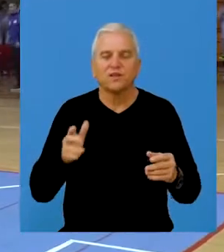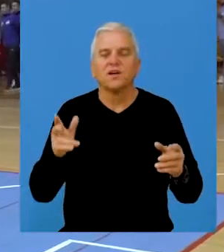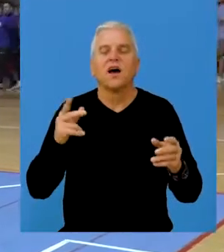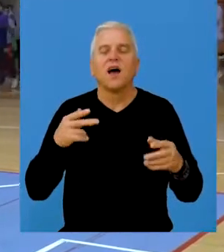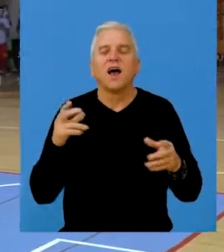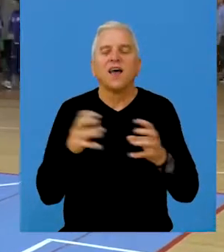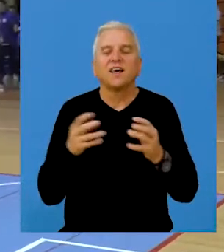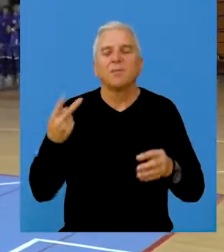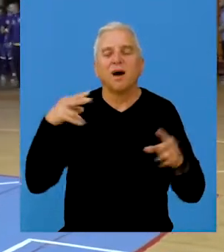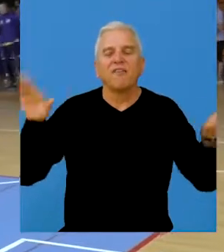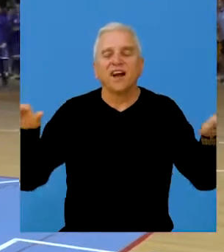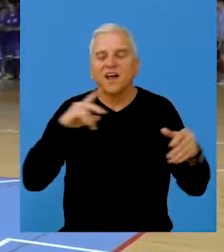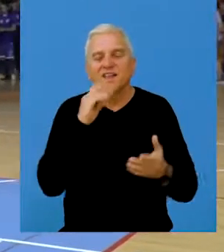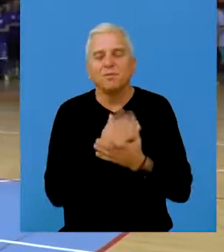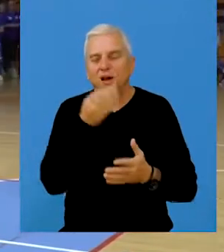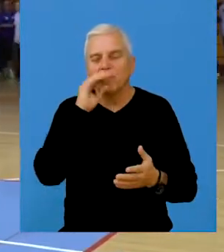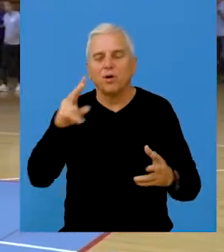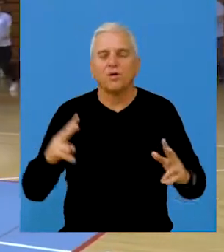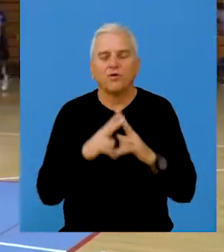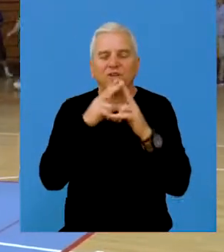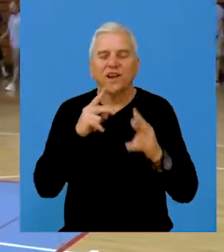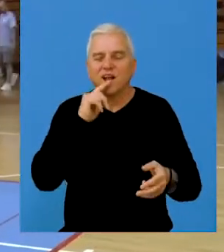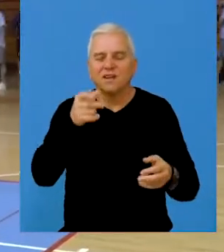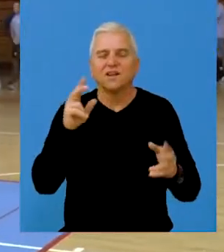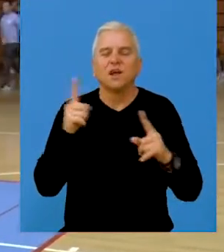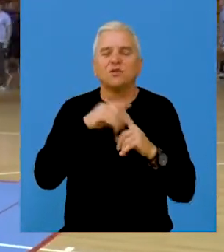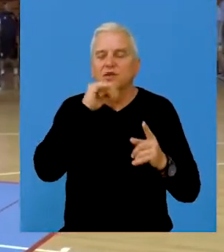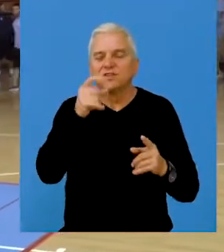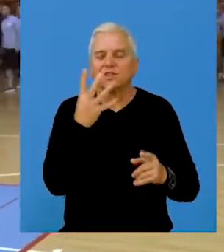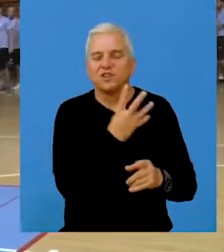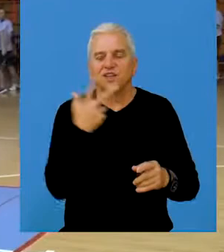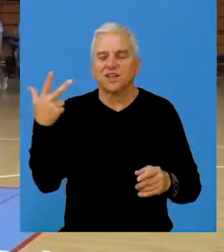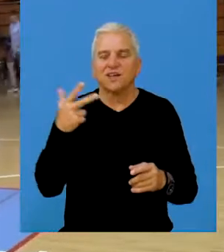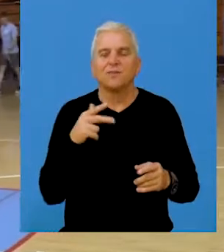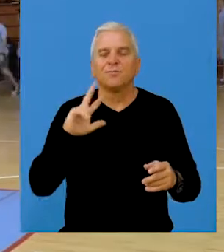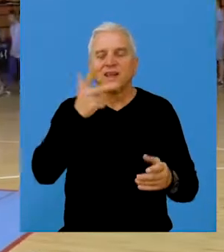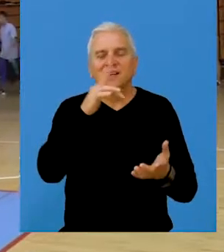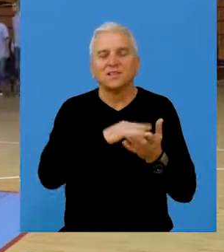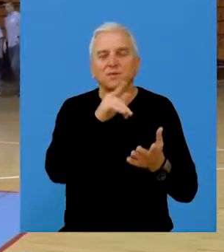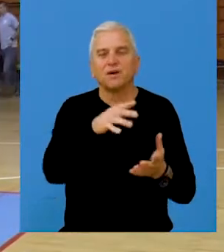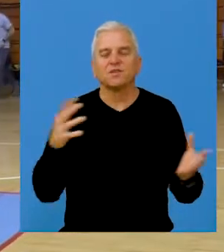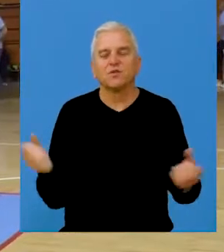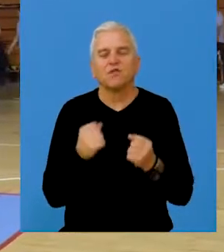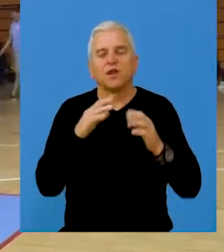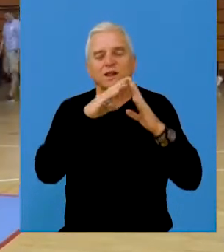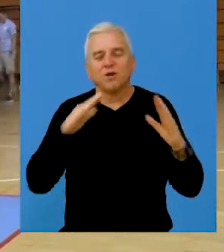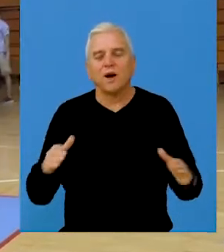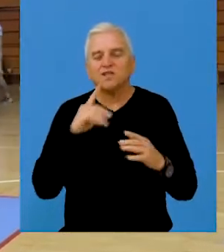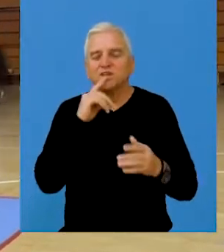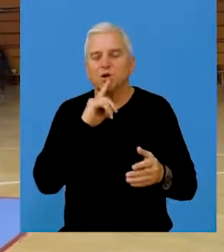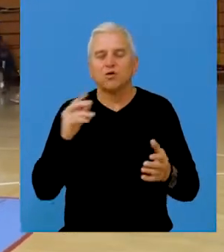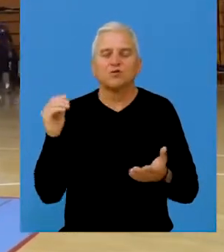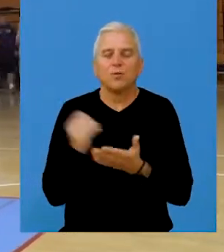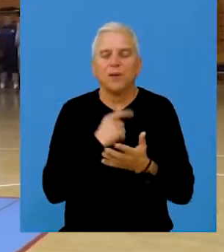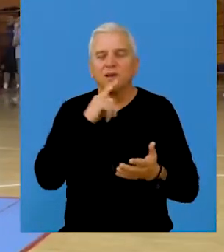Ekipa Vranje u finalnoj utakmici bila je bolja od Tuzlanskog Salinesa sa 4-3, dok su treće mjesto osvojili domaćini